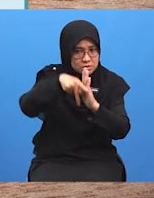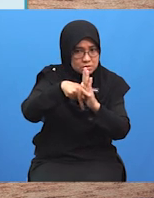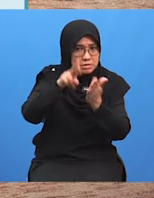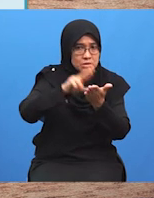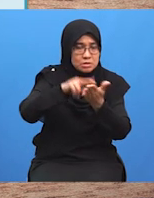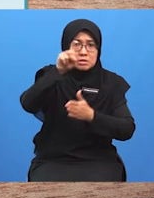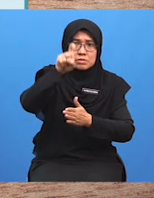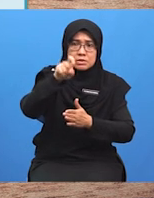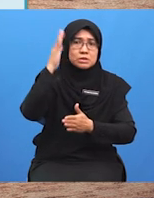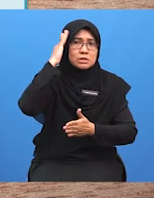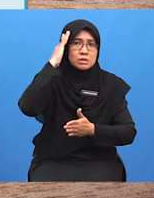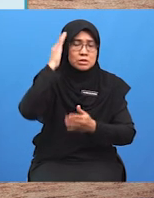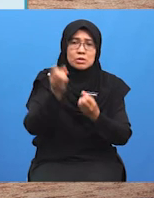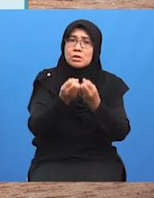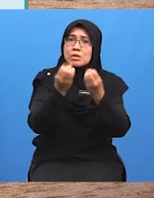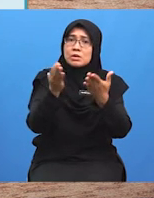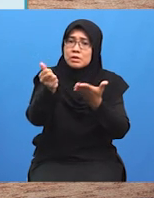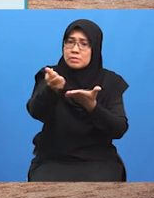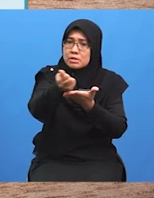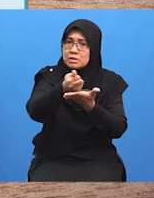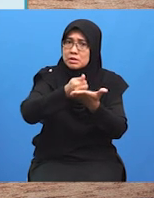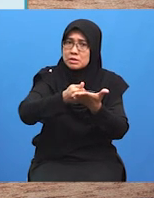beberapa aspek berkaitan perundingan.